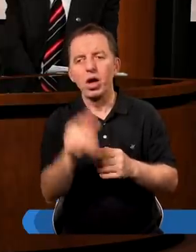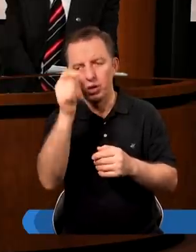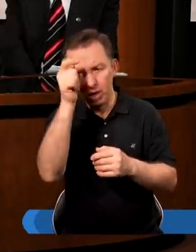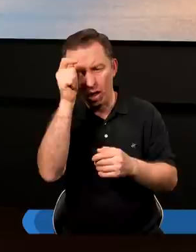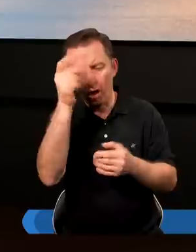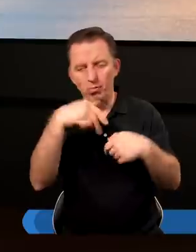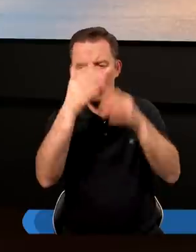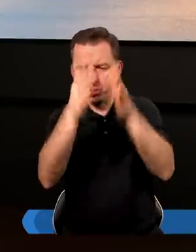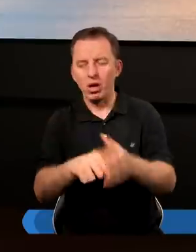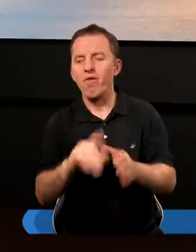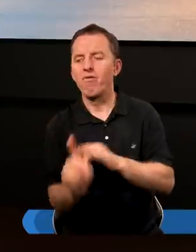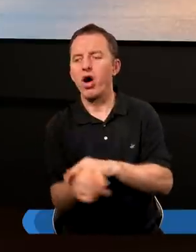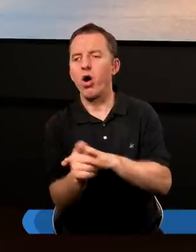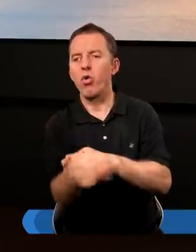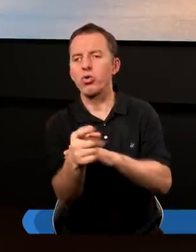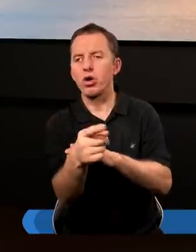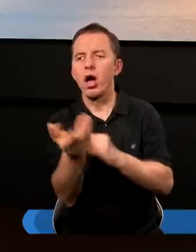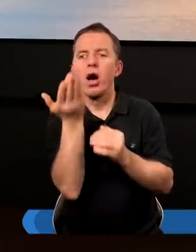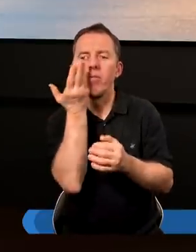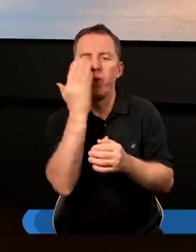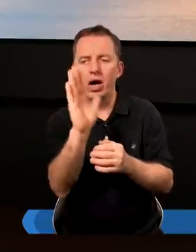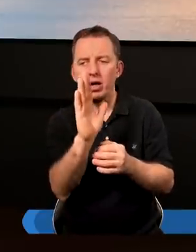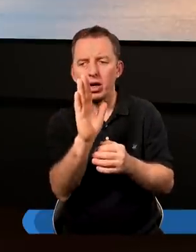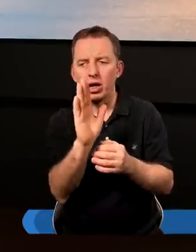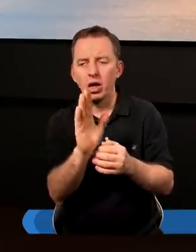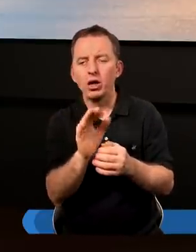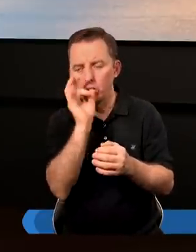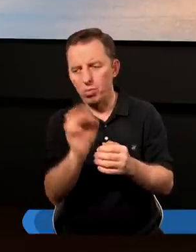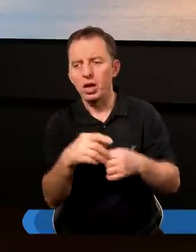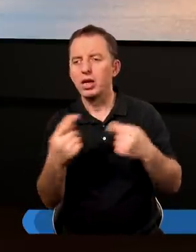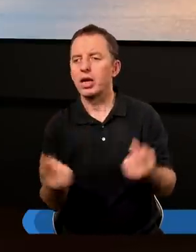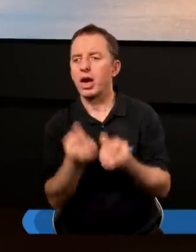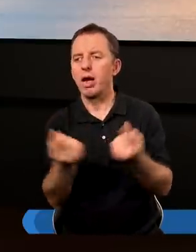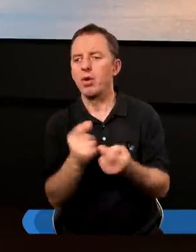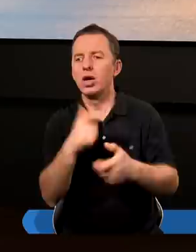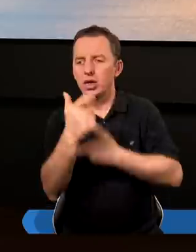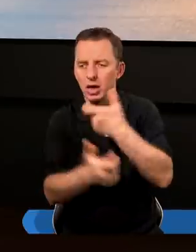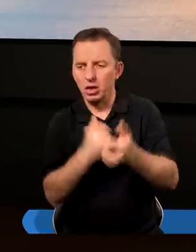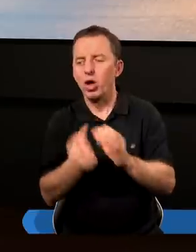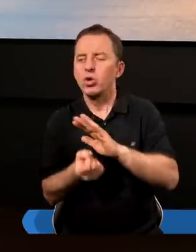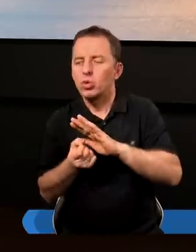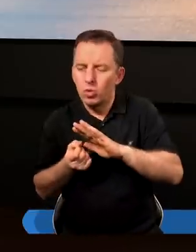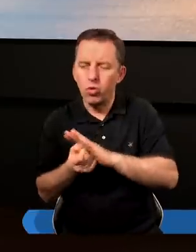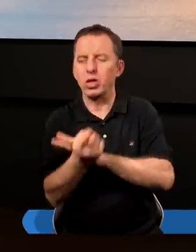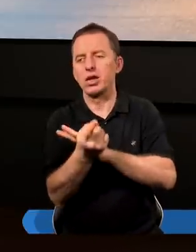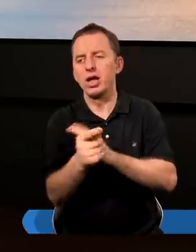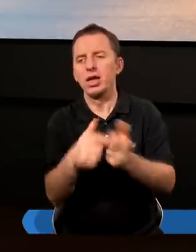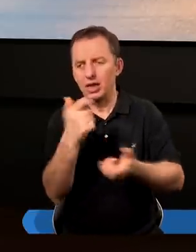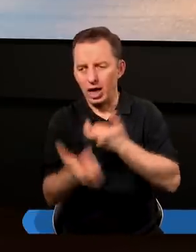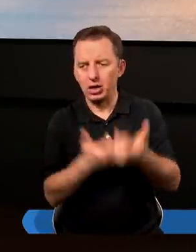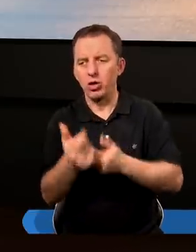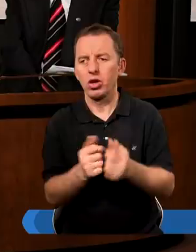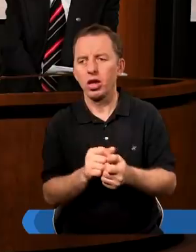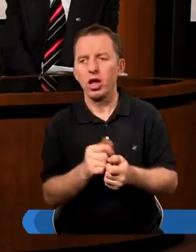szatan pod postacią węża bardzo dobry chwyt reklamowy zastosował. Skuteczny chwyt reklamowy.